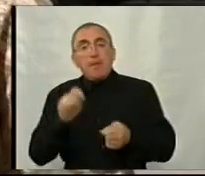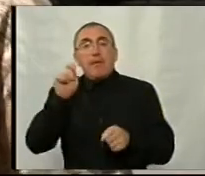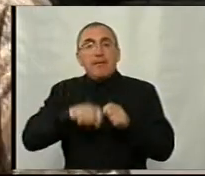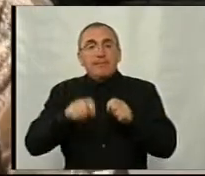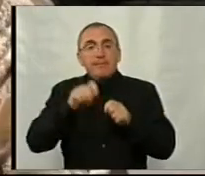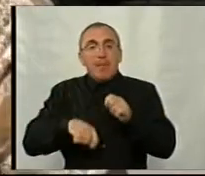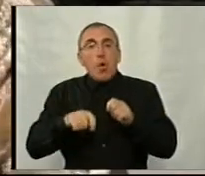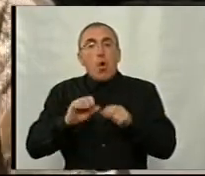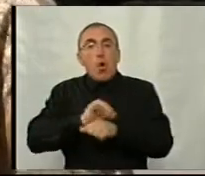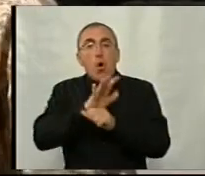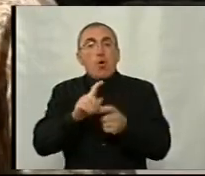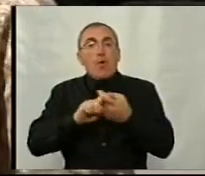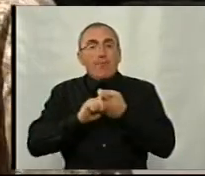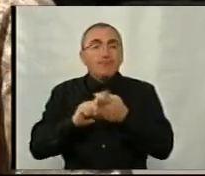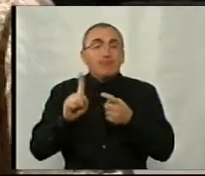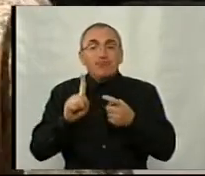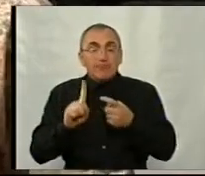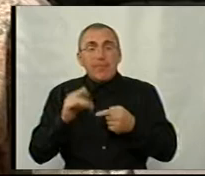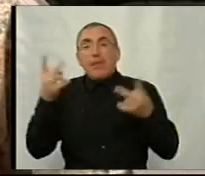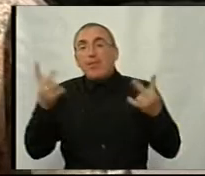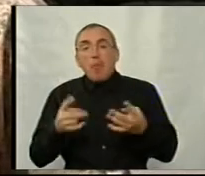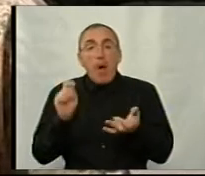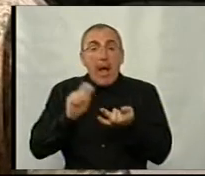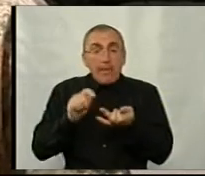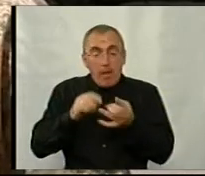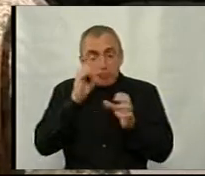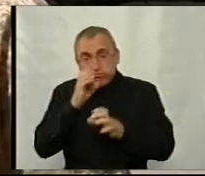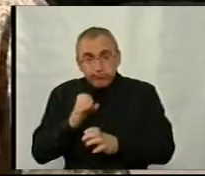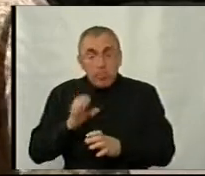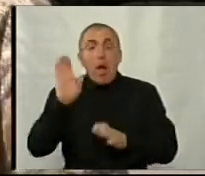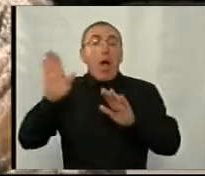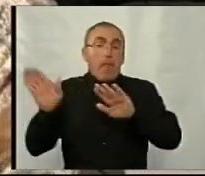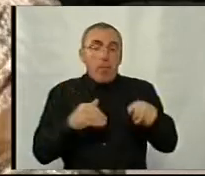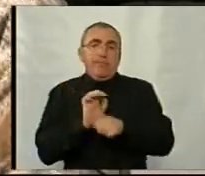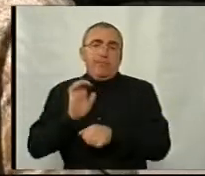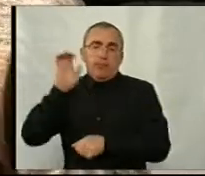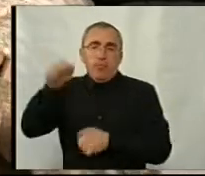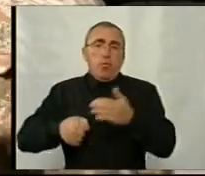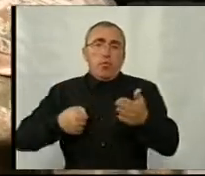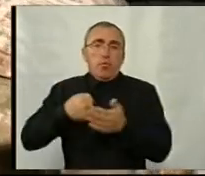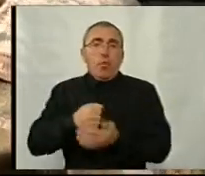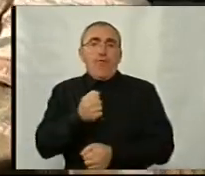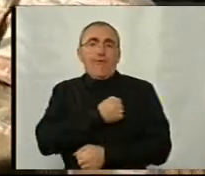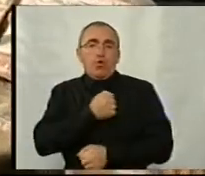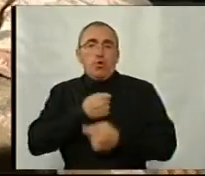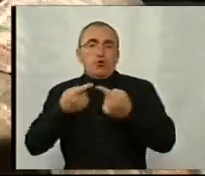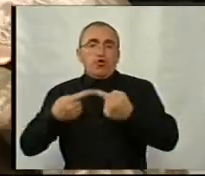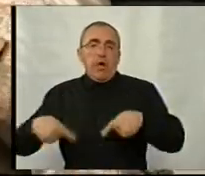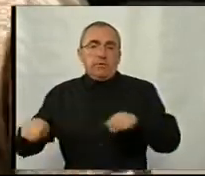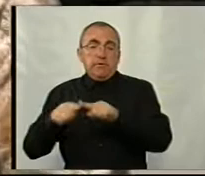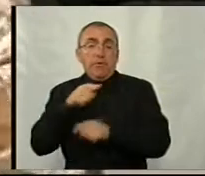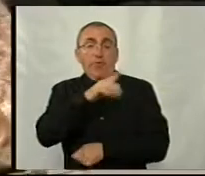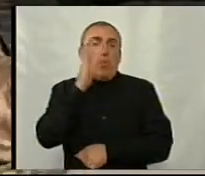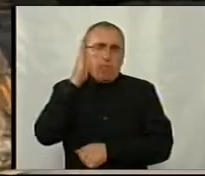коронавірус, всі інші необхідні аналізи, і лише після цього ми будемо вас відправляти до військових частин, де ви